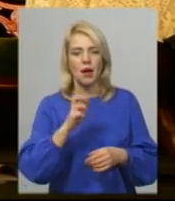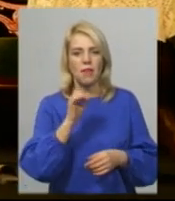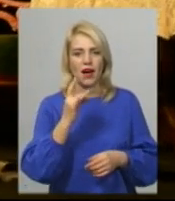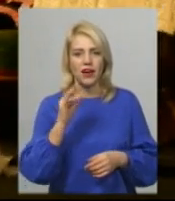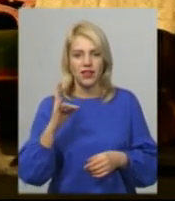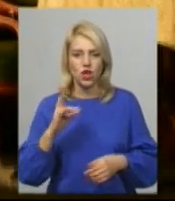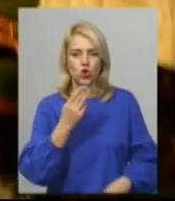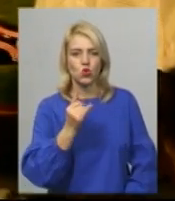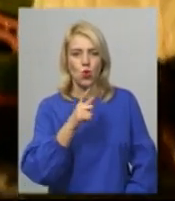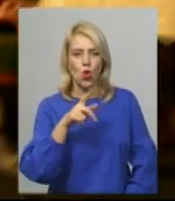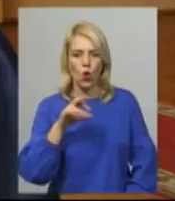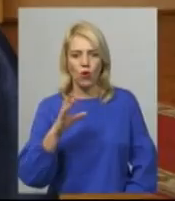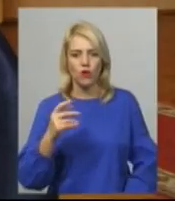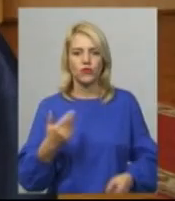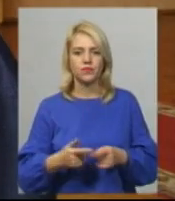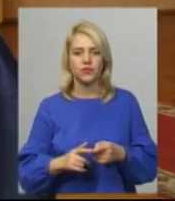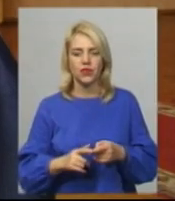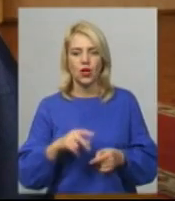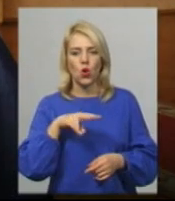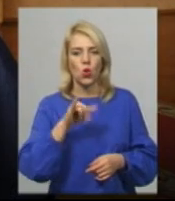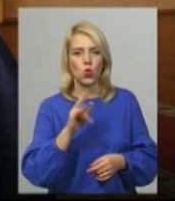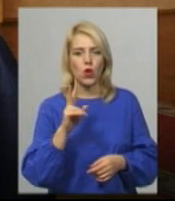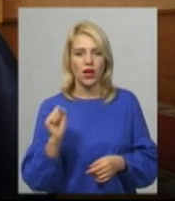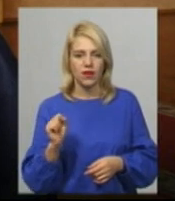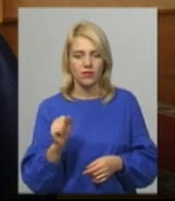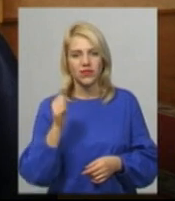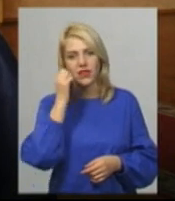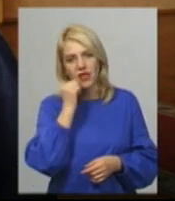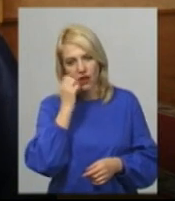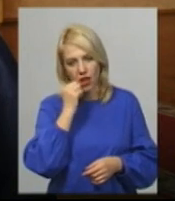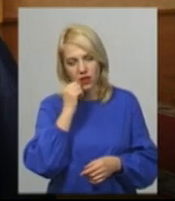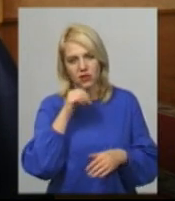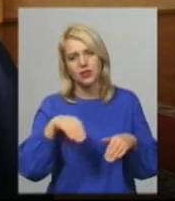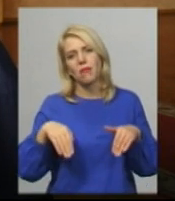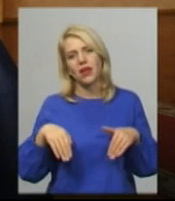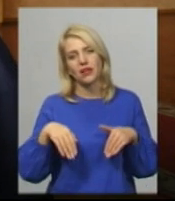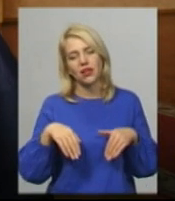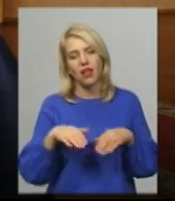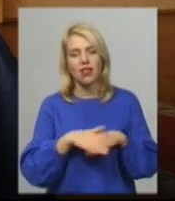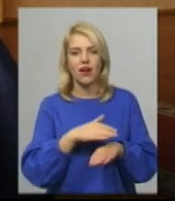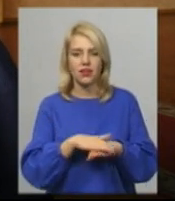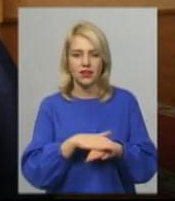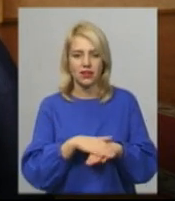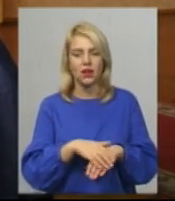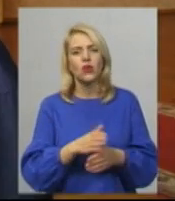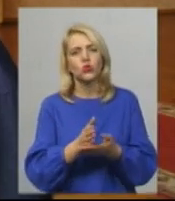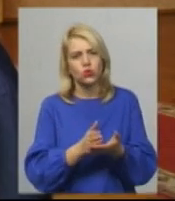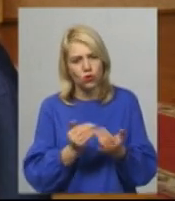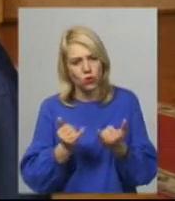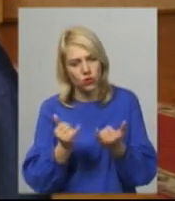характером його персонажі – протилежні. Лука старенький, смірний, лагідний, служить